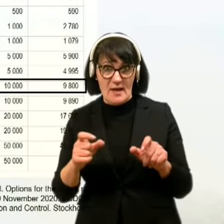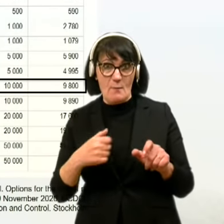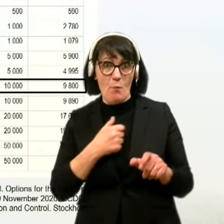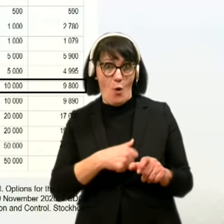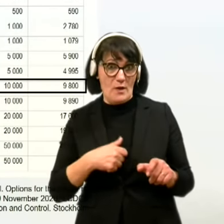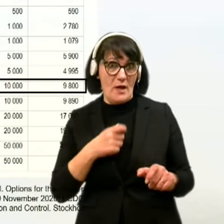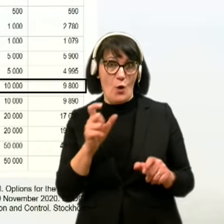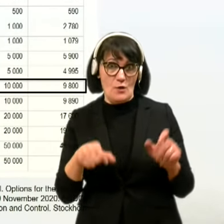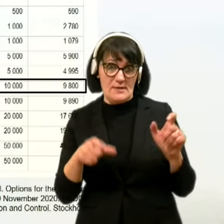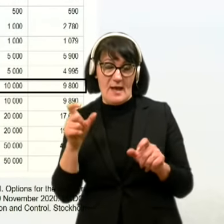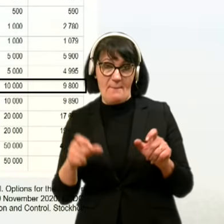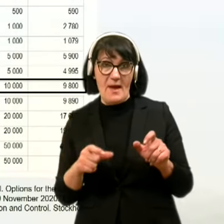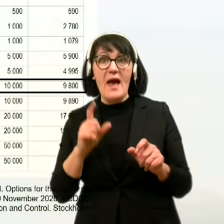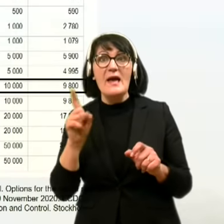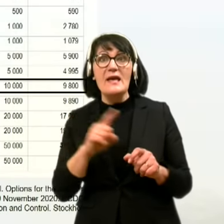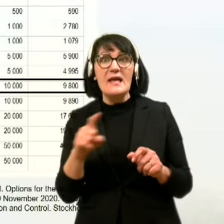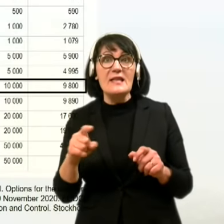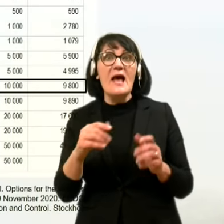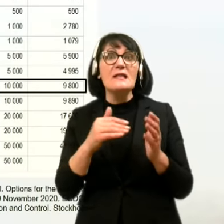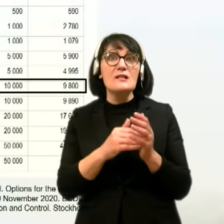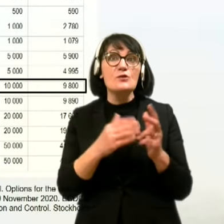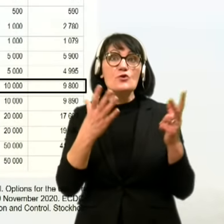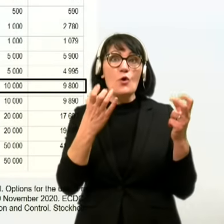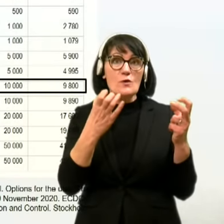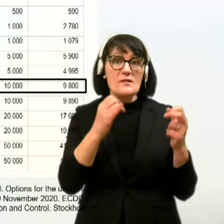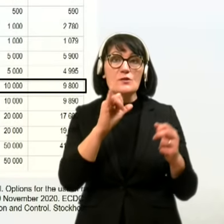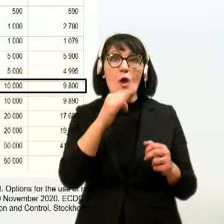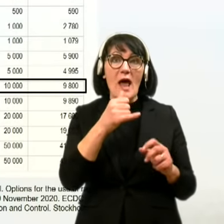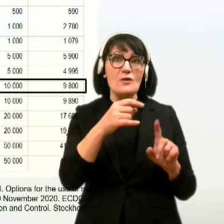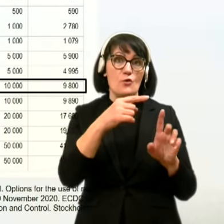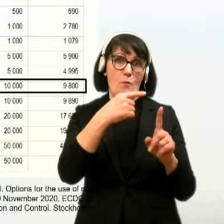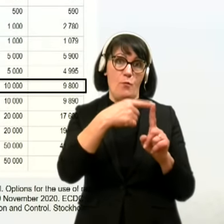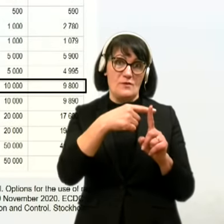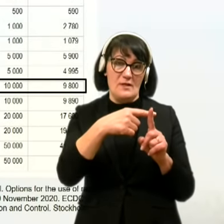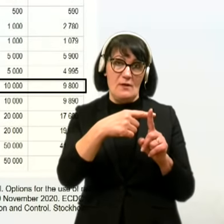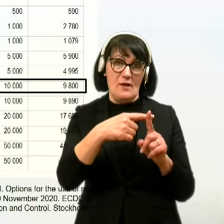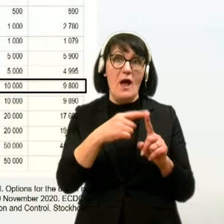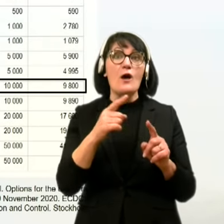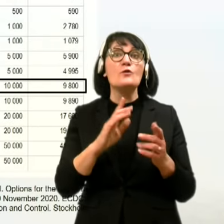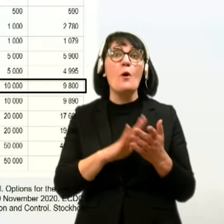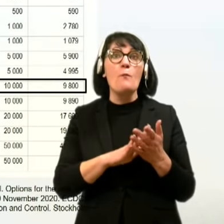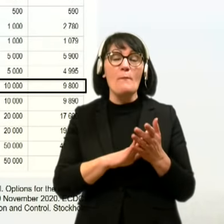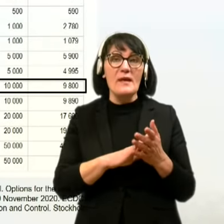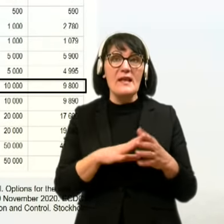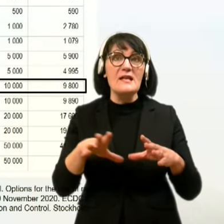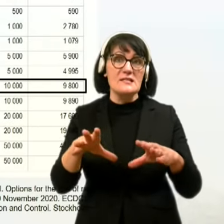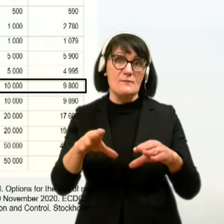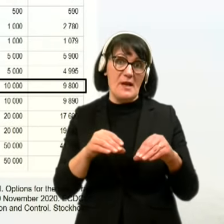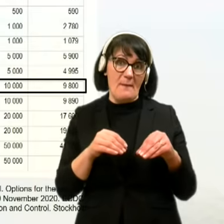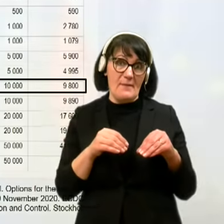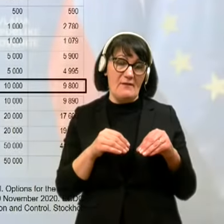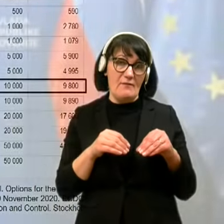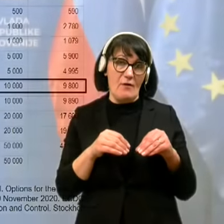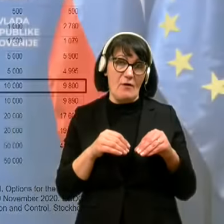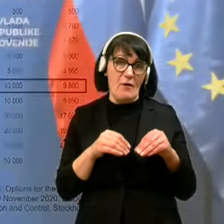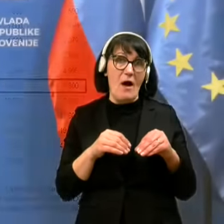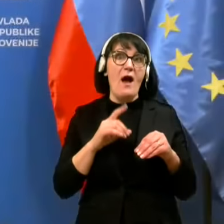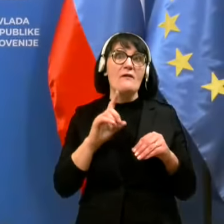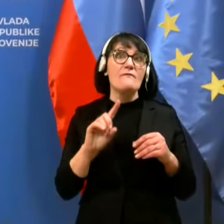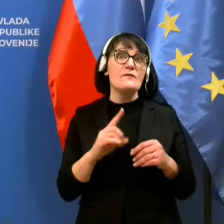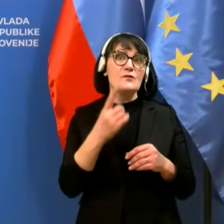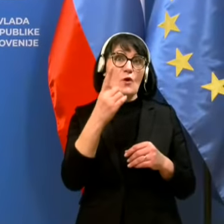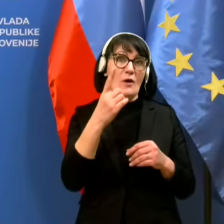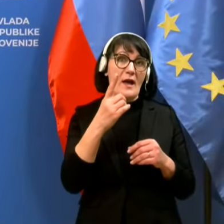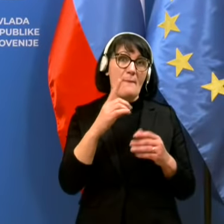a ne, in tisoč osemsto lažno pozitivnih. To pomeni sprejemljivo, ne, v kontekstu visoke prevalence, kar